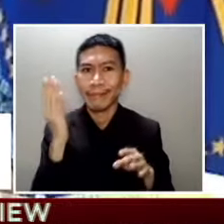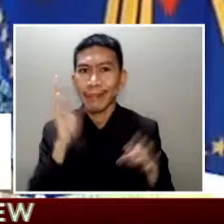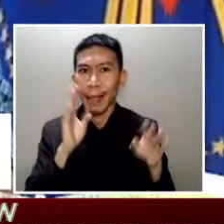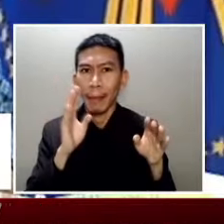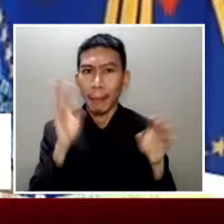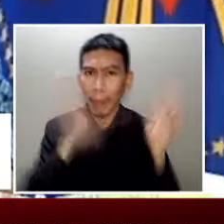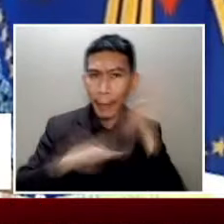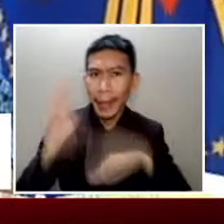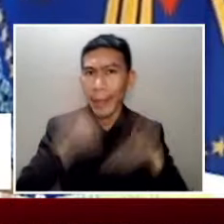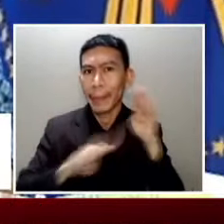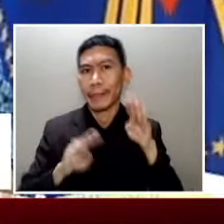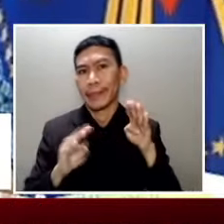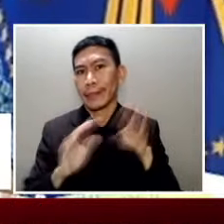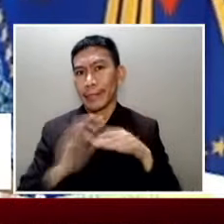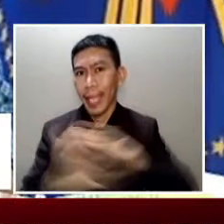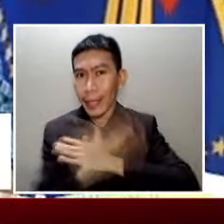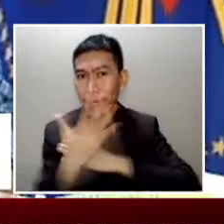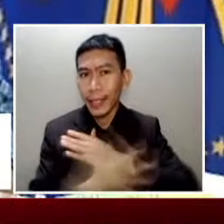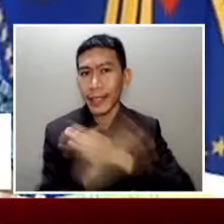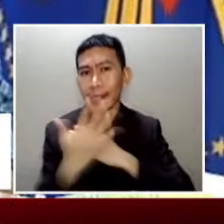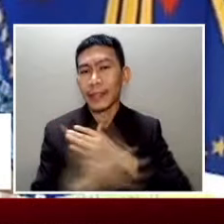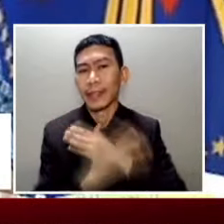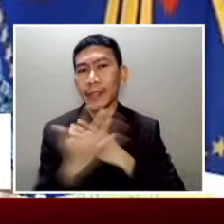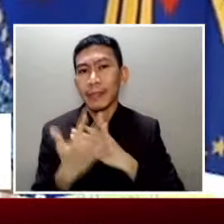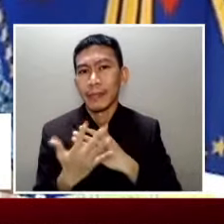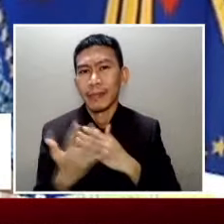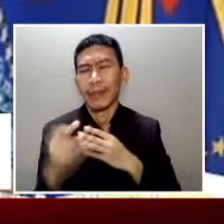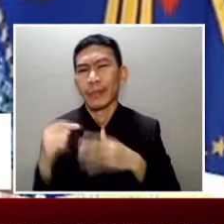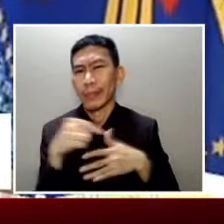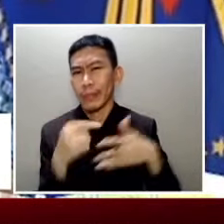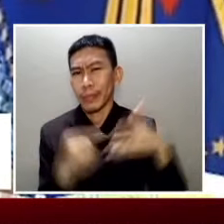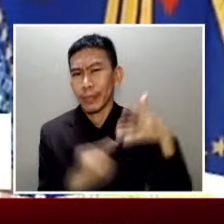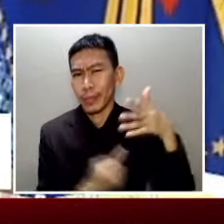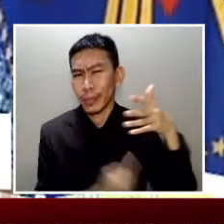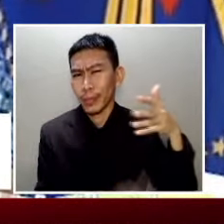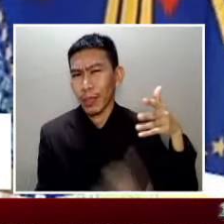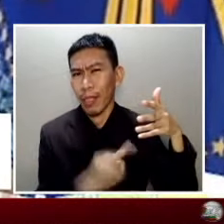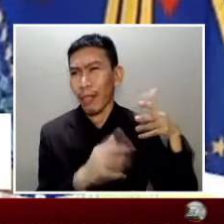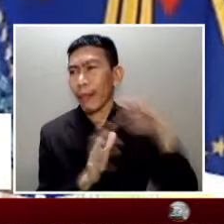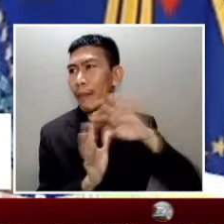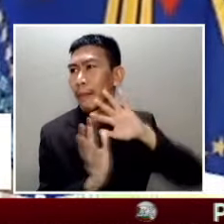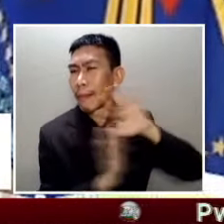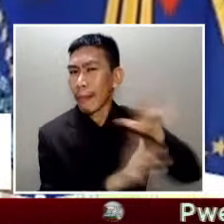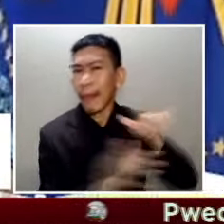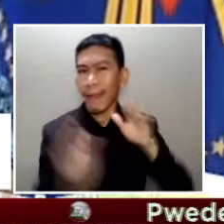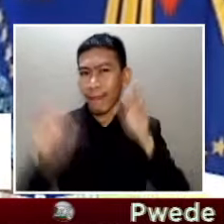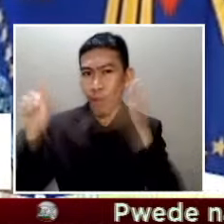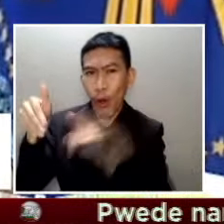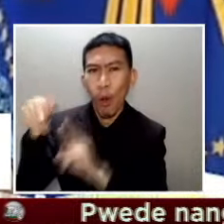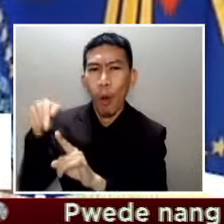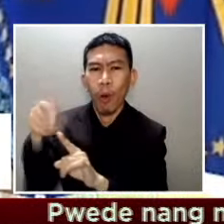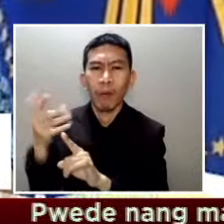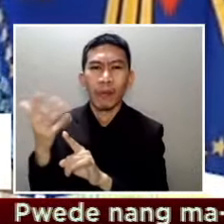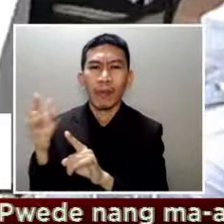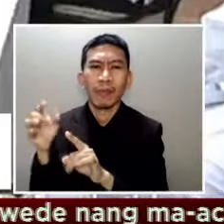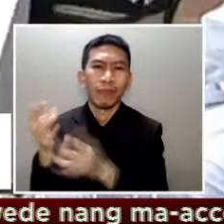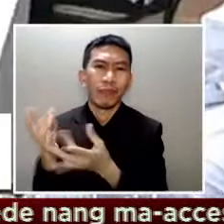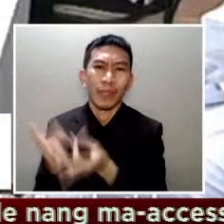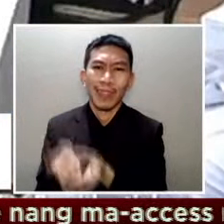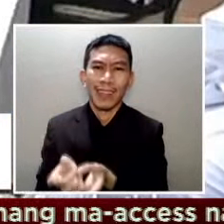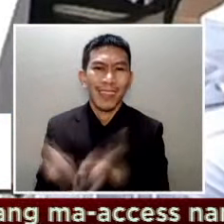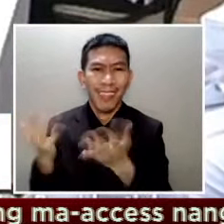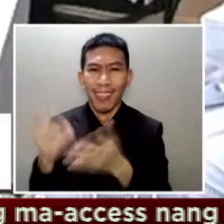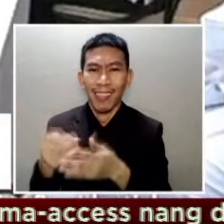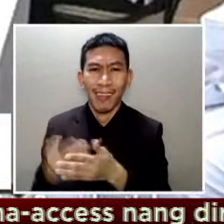nitong raising so many issues nonsense and trivia just